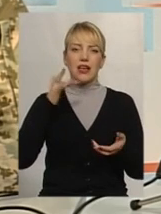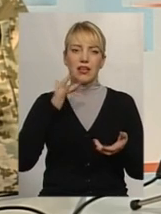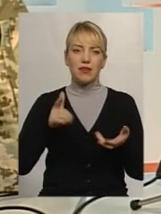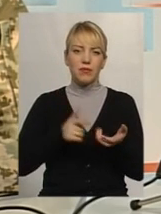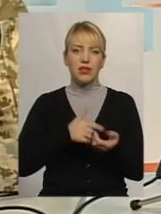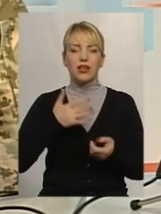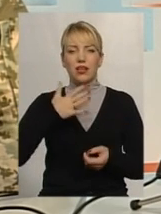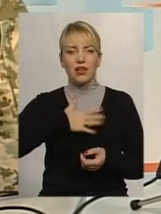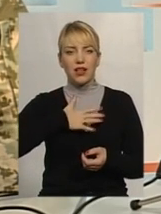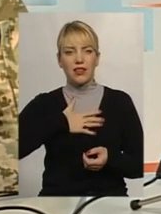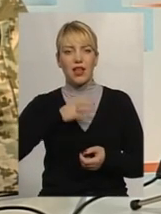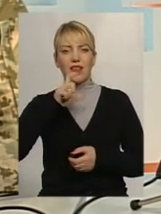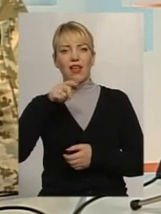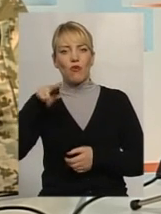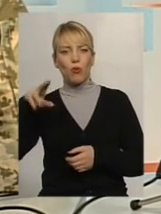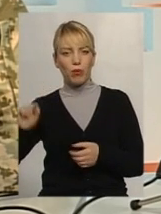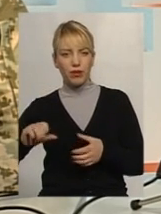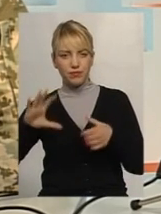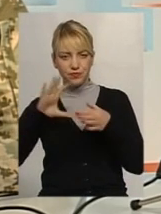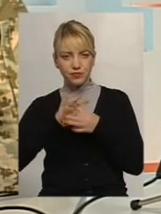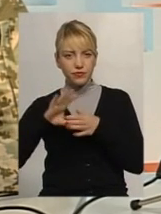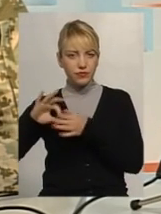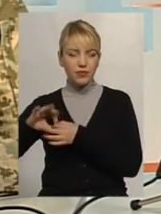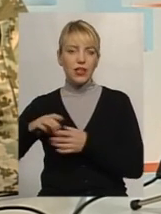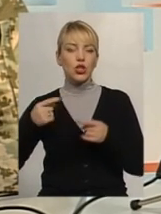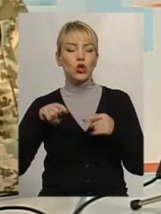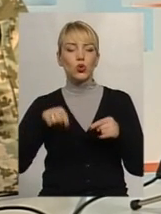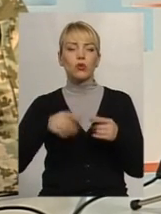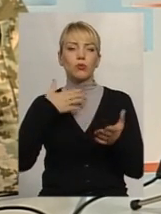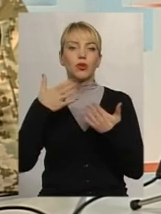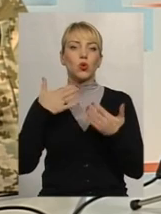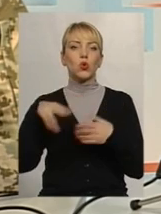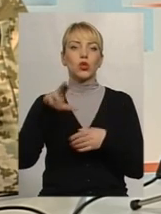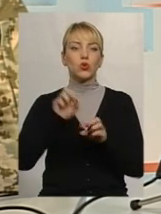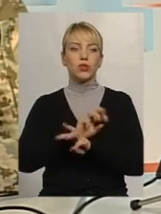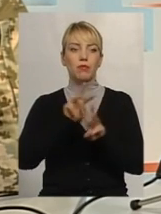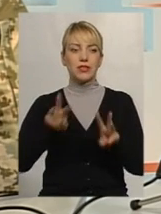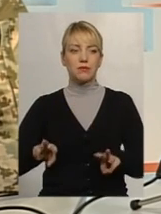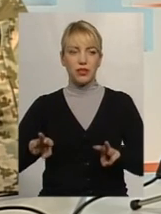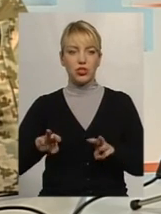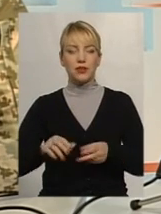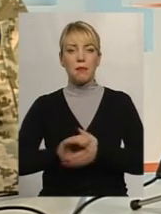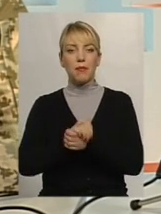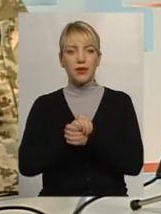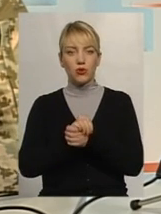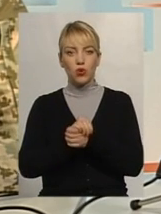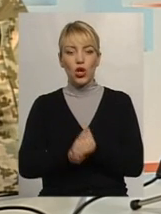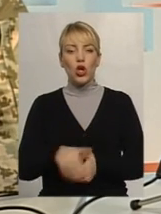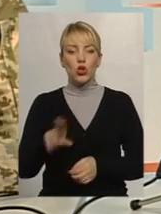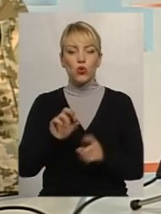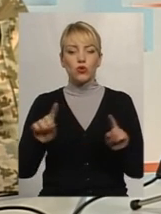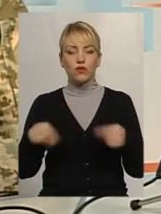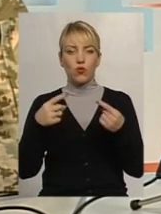тут і саме підходи до забезпечення миру, до створення